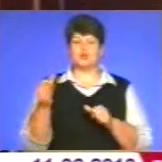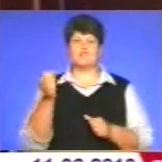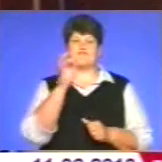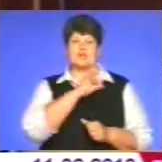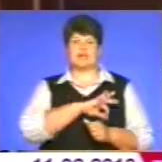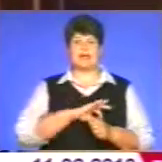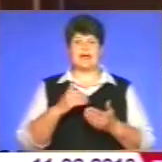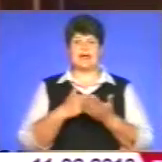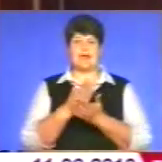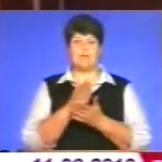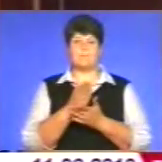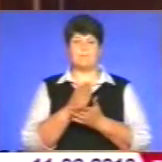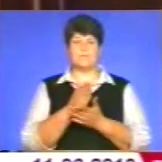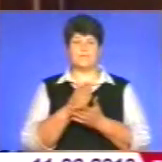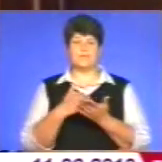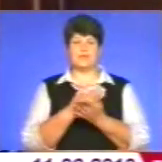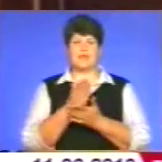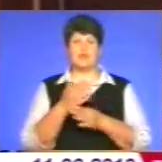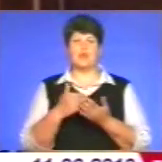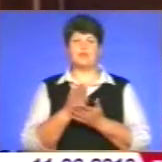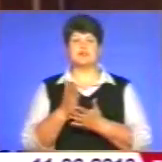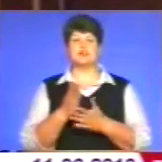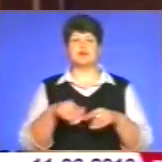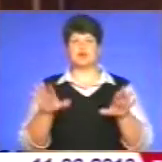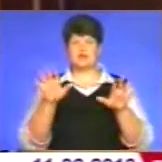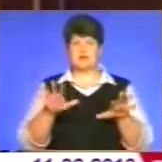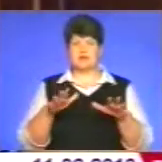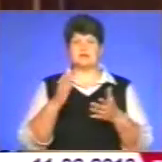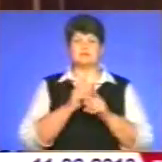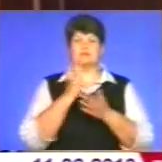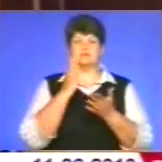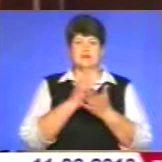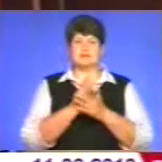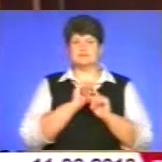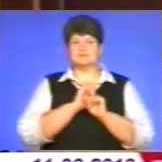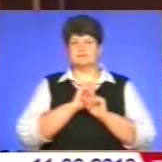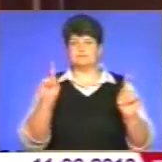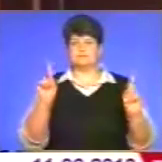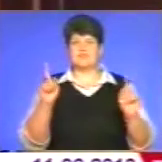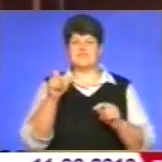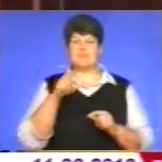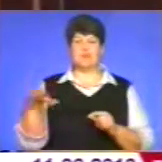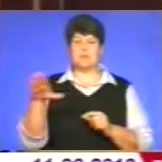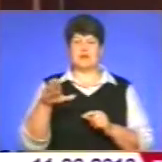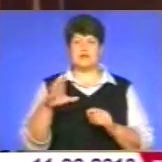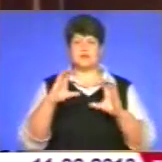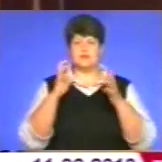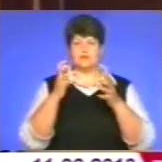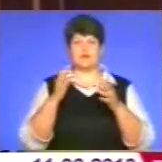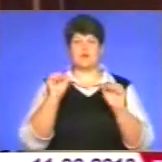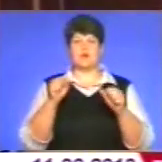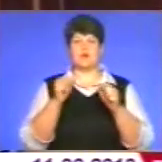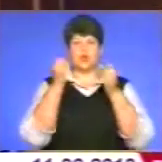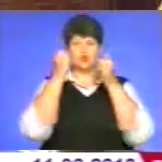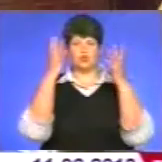геополітичне розташування, наявність унікальних у європейському і світовому масштабах культурних об